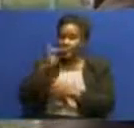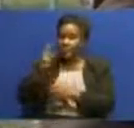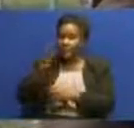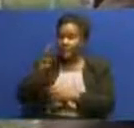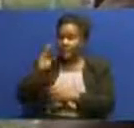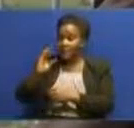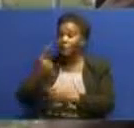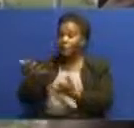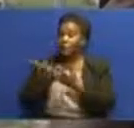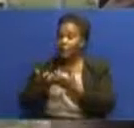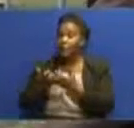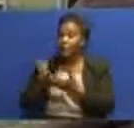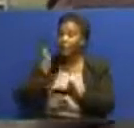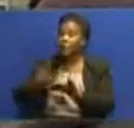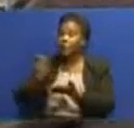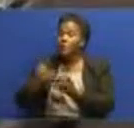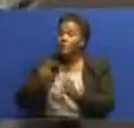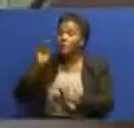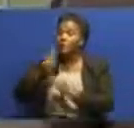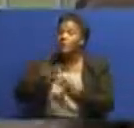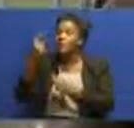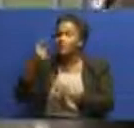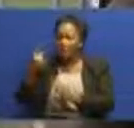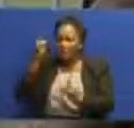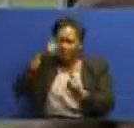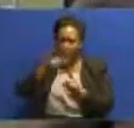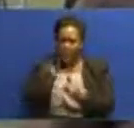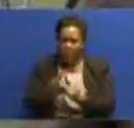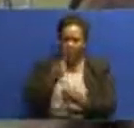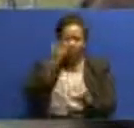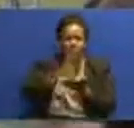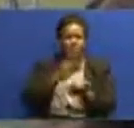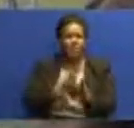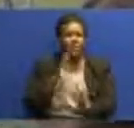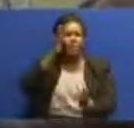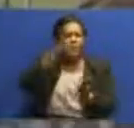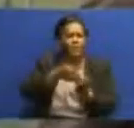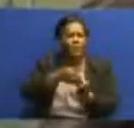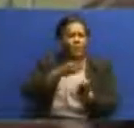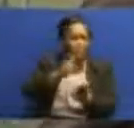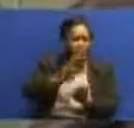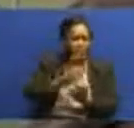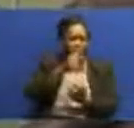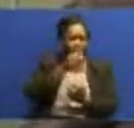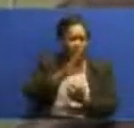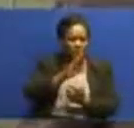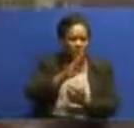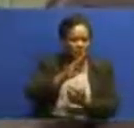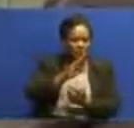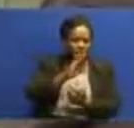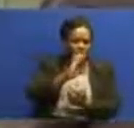zedi ya miyamoja saivi ili tuweze kwa tusherea soko nye chaneli balibali tbc tu tbc one radio